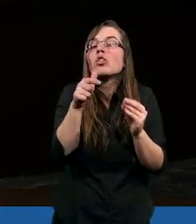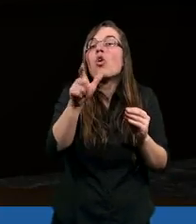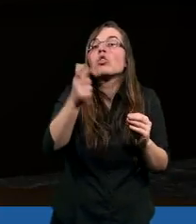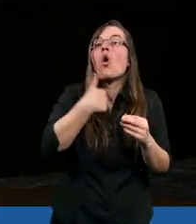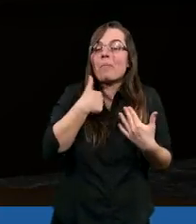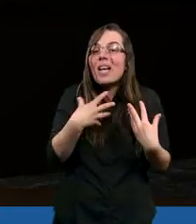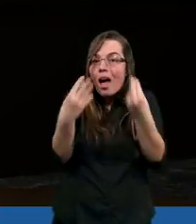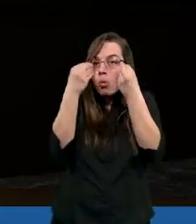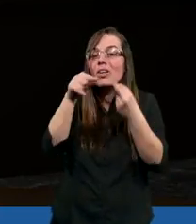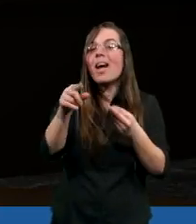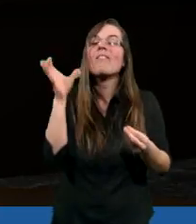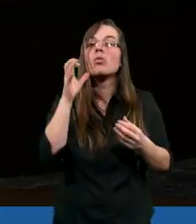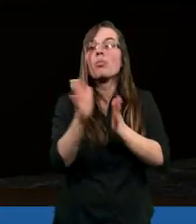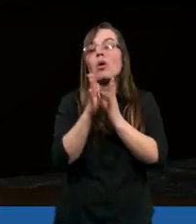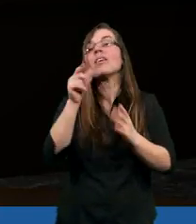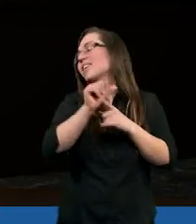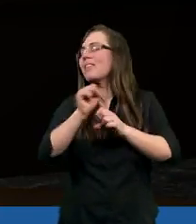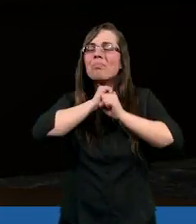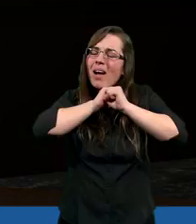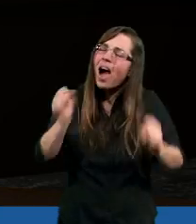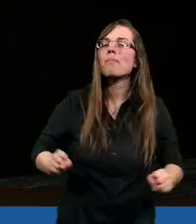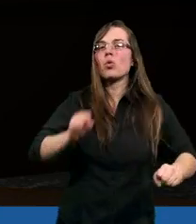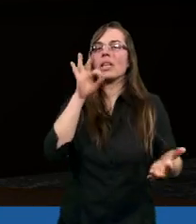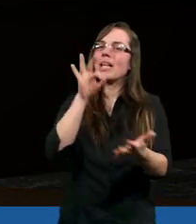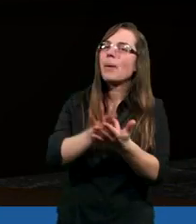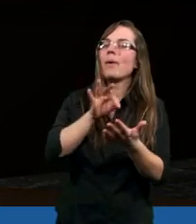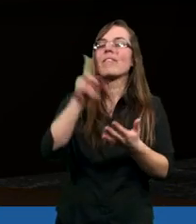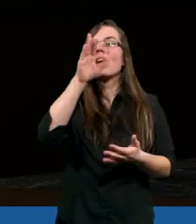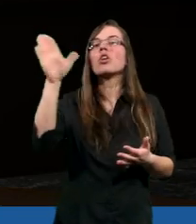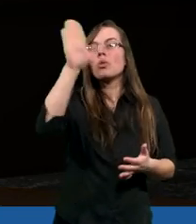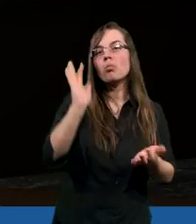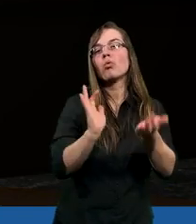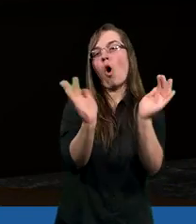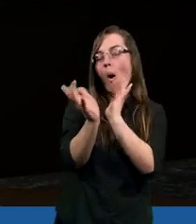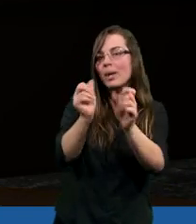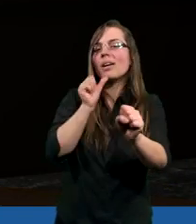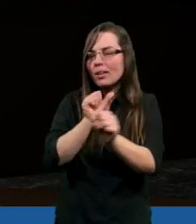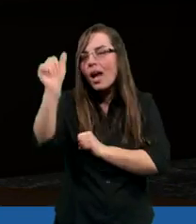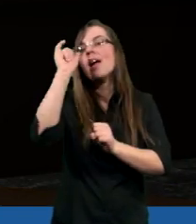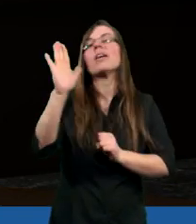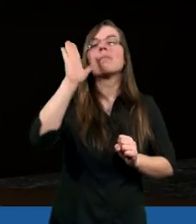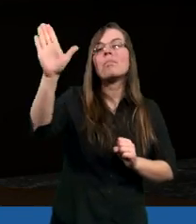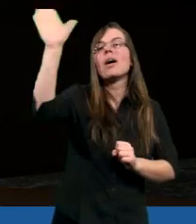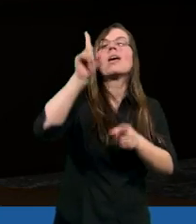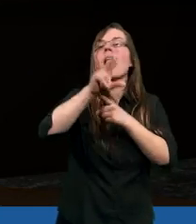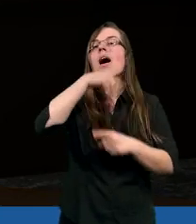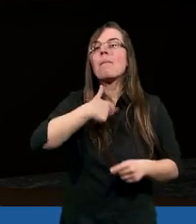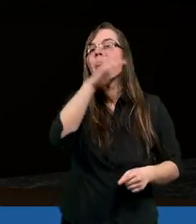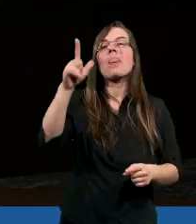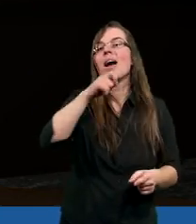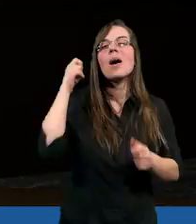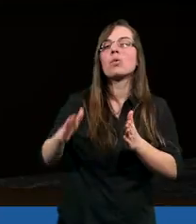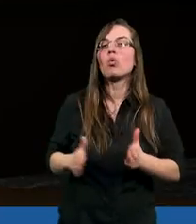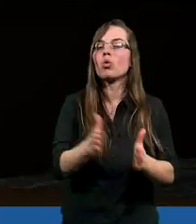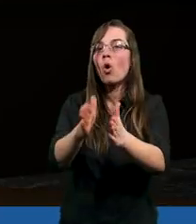czego mnie uczy, to to, że jestem absolutnie pewna, że Bóg się mną opiekuje i ma dla mnie najlepszą drogę.